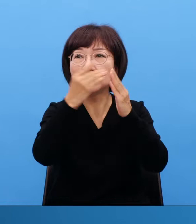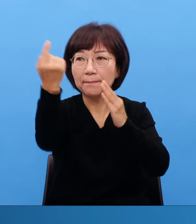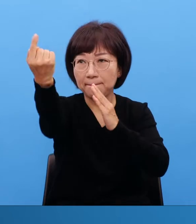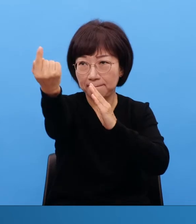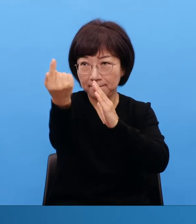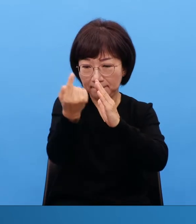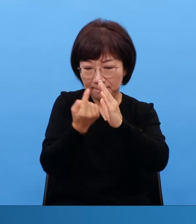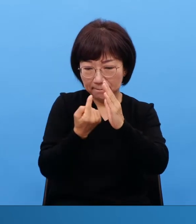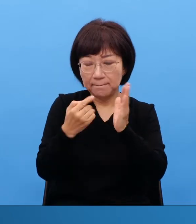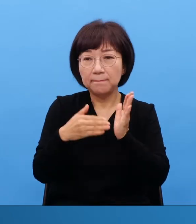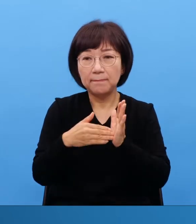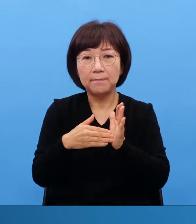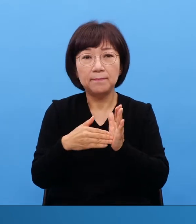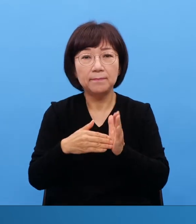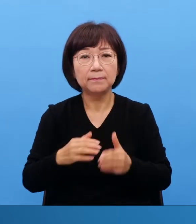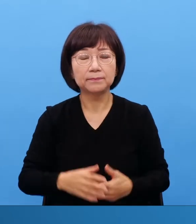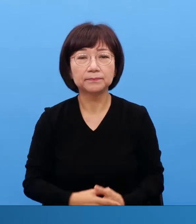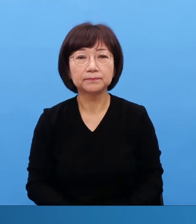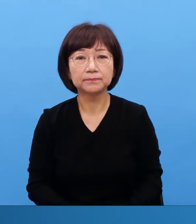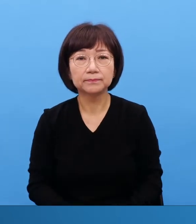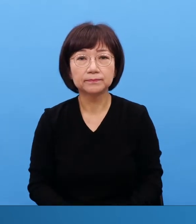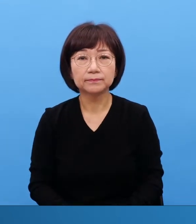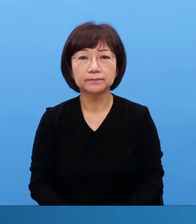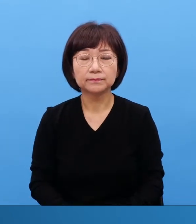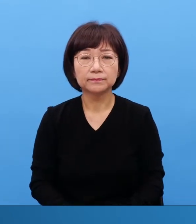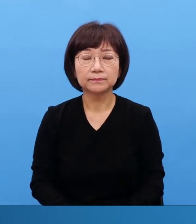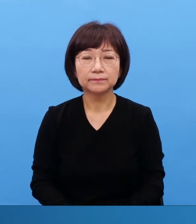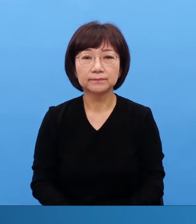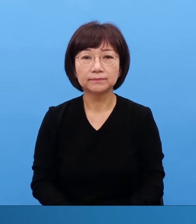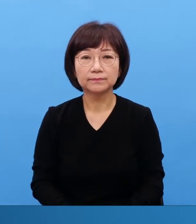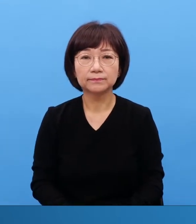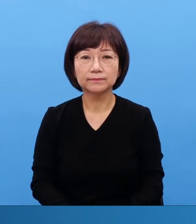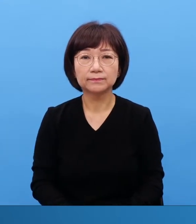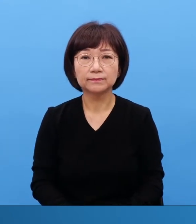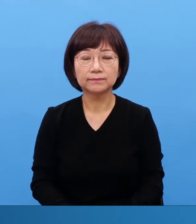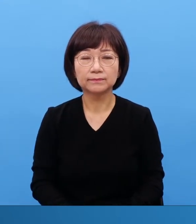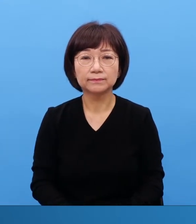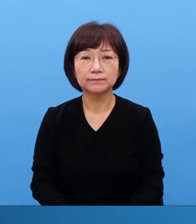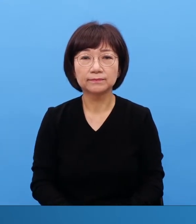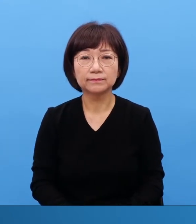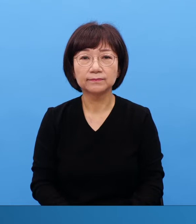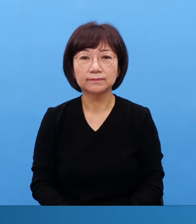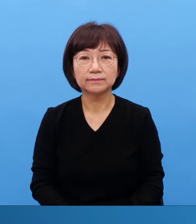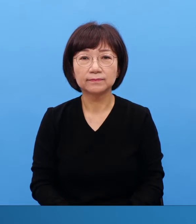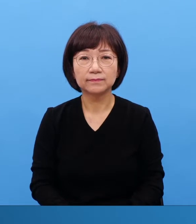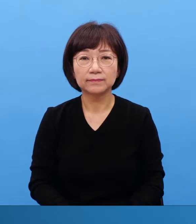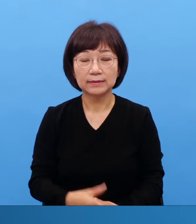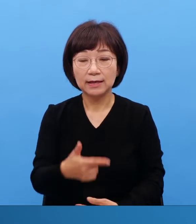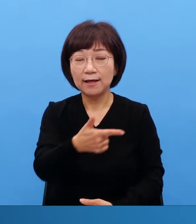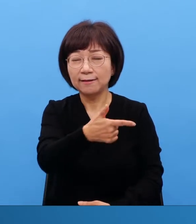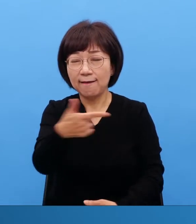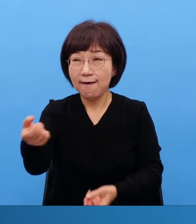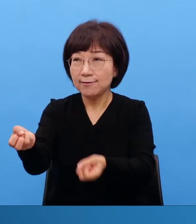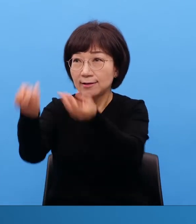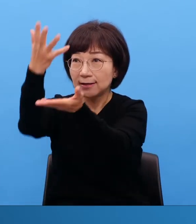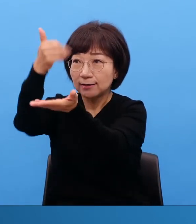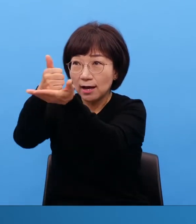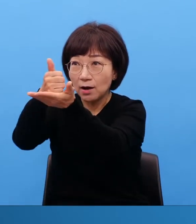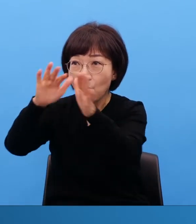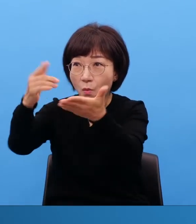그러면 사무엘이 와가지고는 대제사장이 왔는데 그 집에서 대우를 했겠죠 그냥